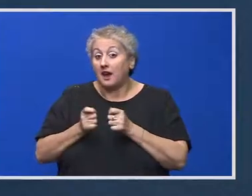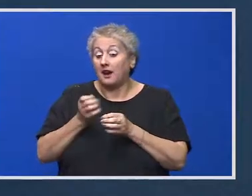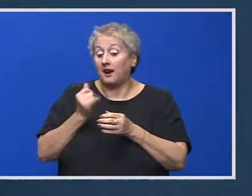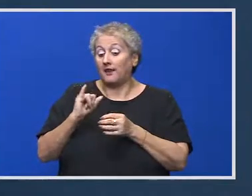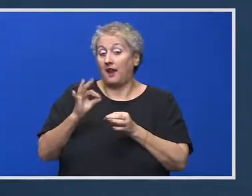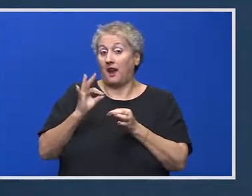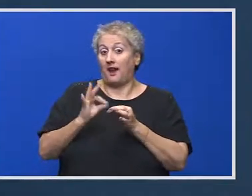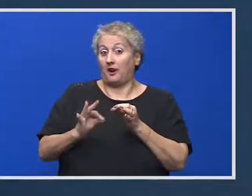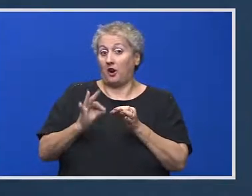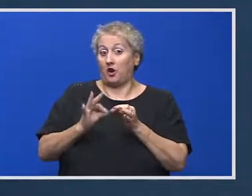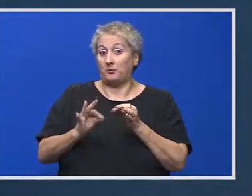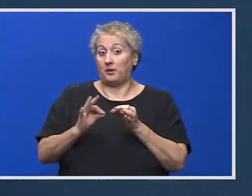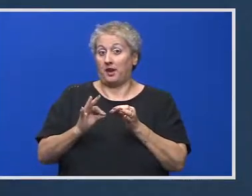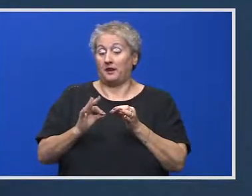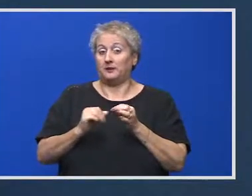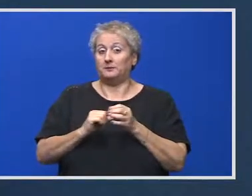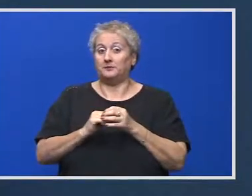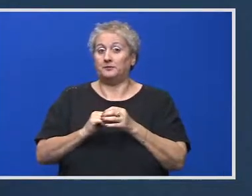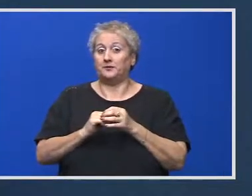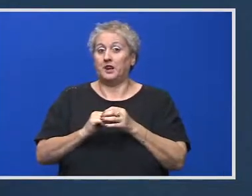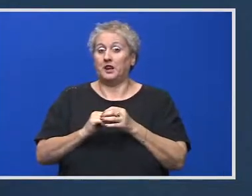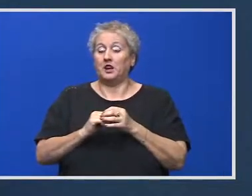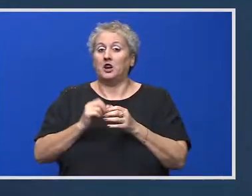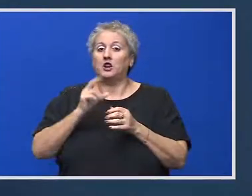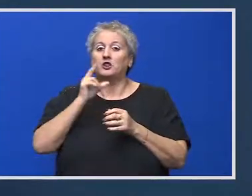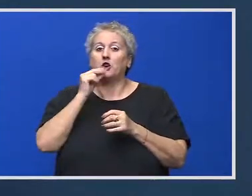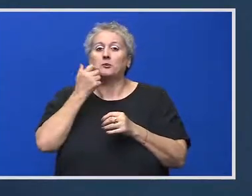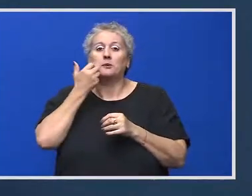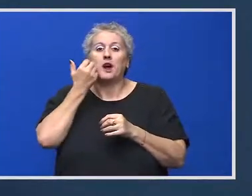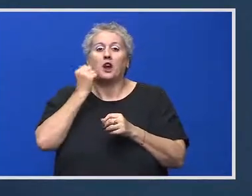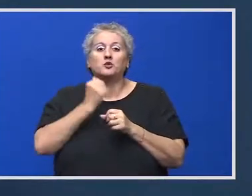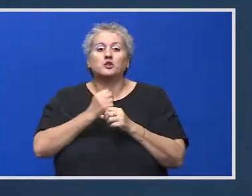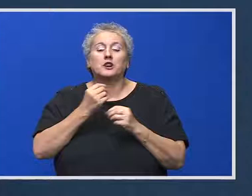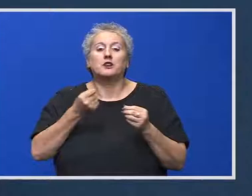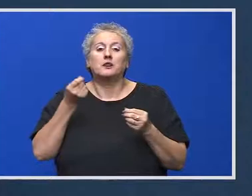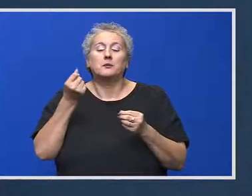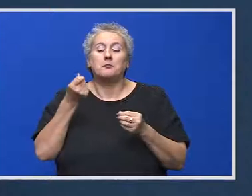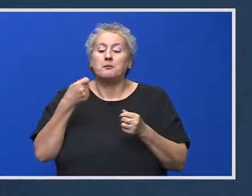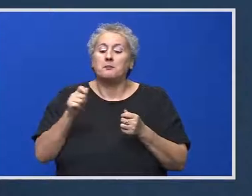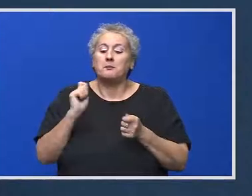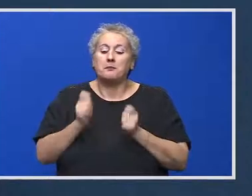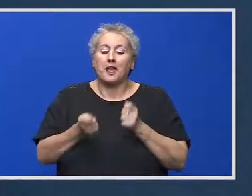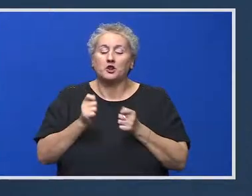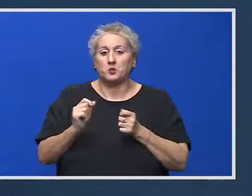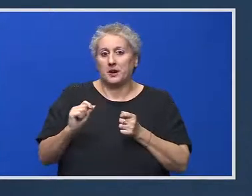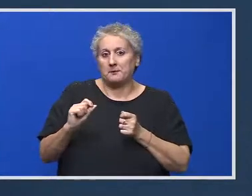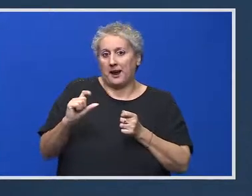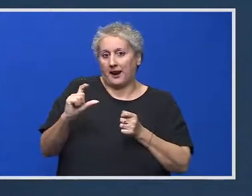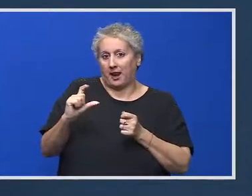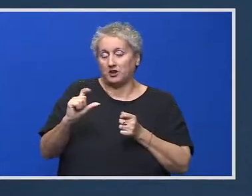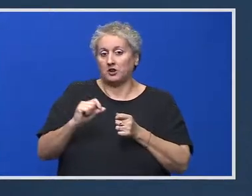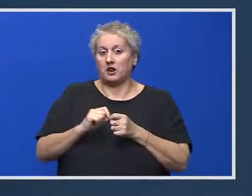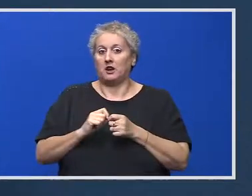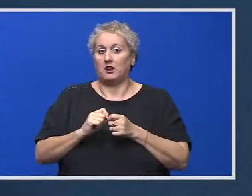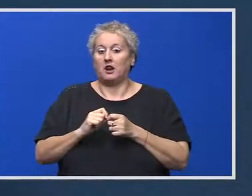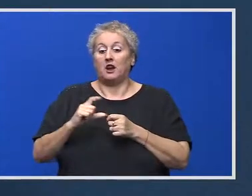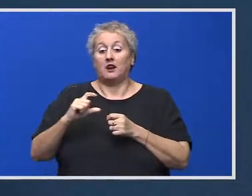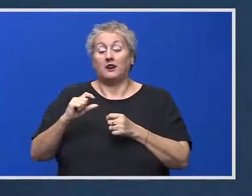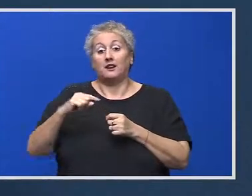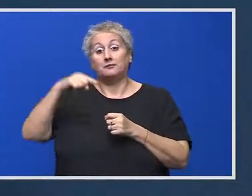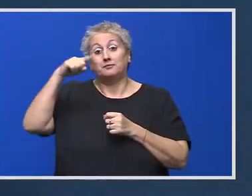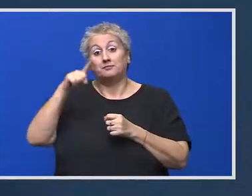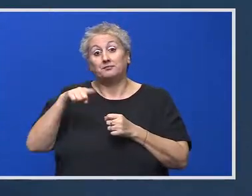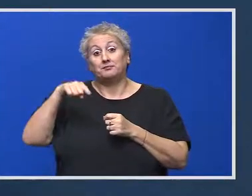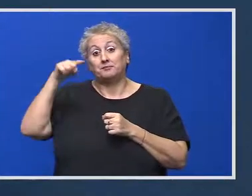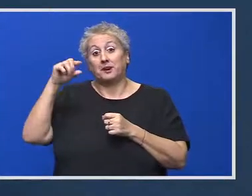economie liberă. Și îmi place că vorbim doar atunci când prețurile mai cresc puțin, dar nu vorbim de ele când scad. Prețurile vor crește, vor scătea în funcție de ce